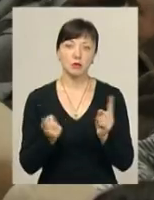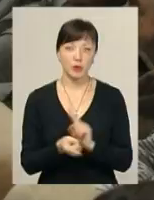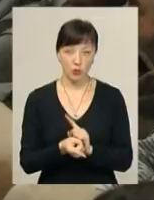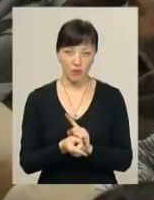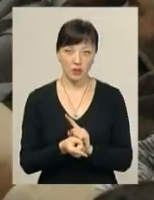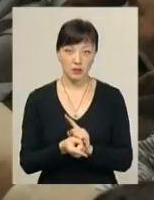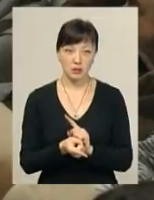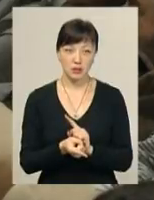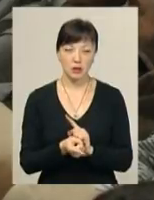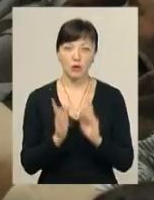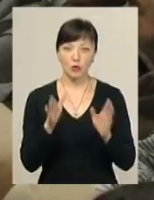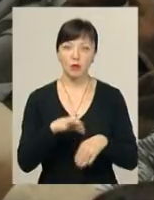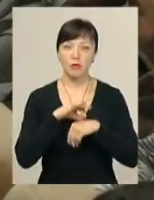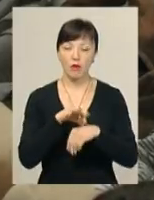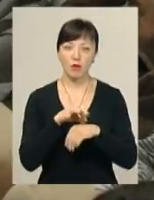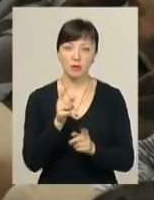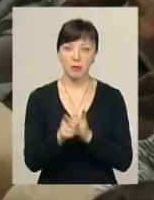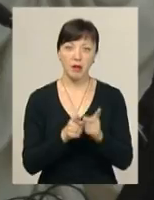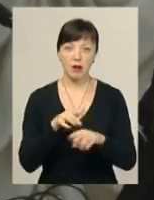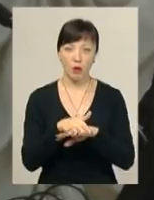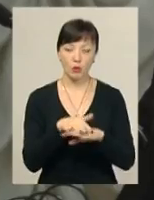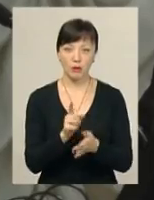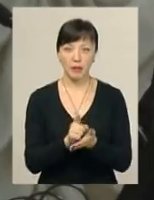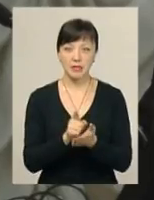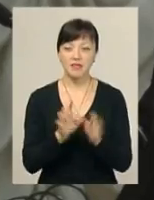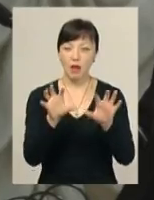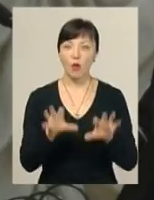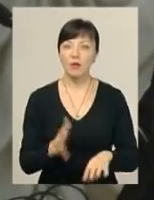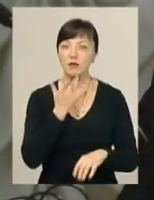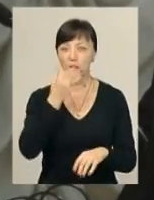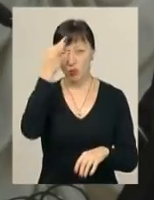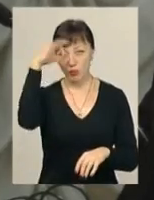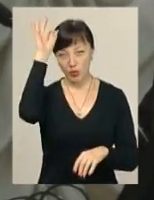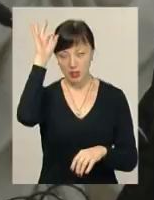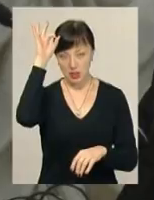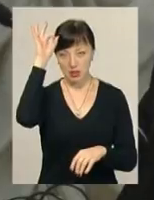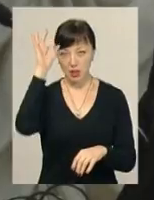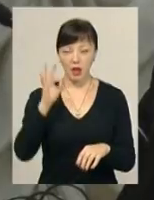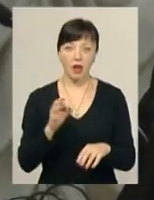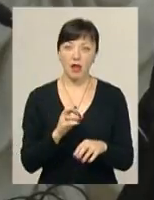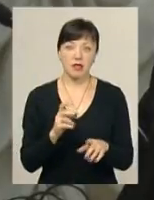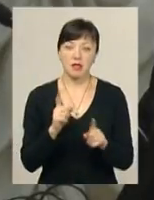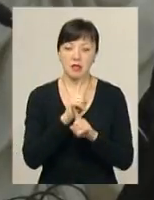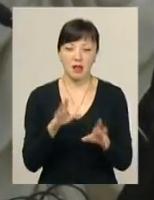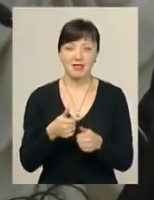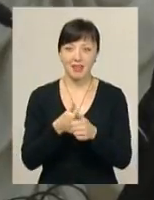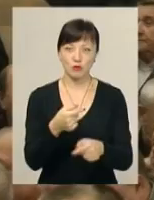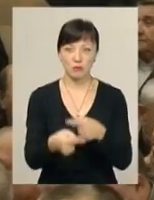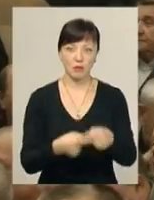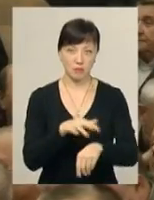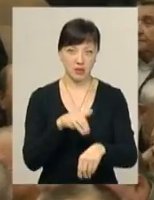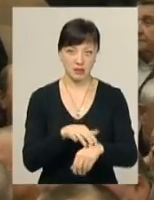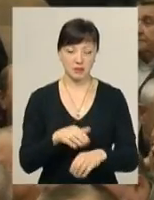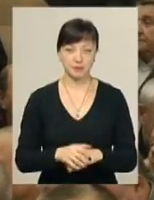і буде проводитися перерахунок пенсій. В законі про національну поліцію національна поліція не стала правонаступником міліції.